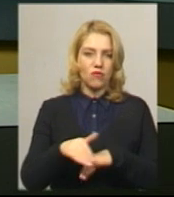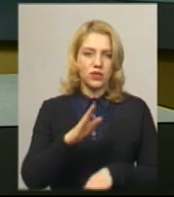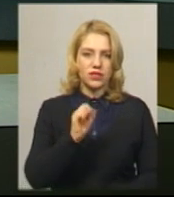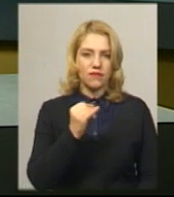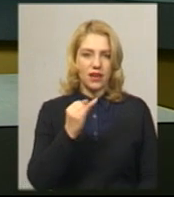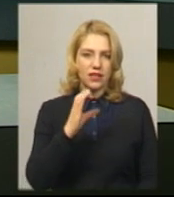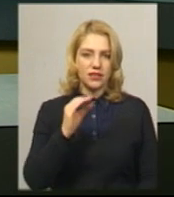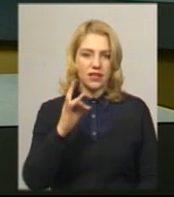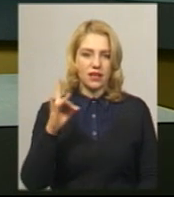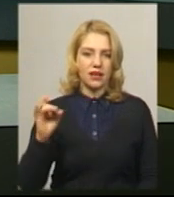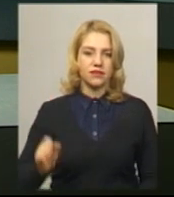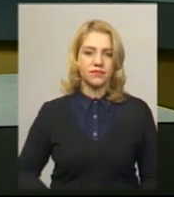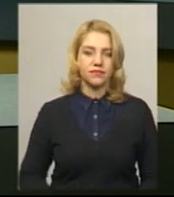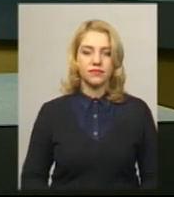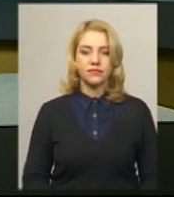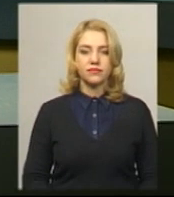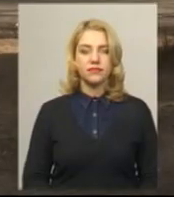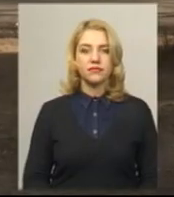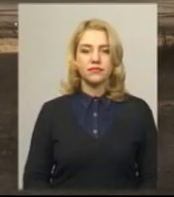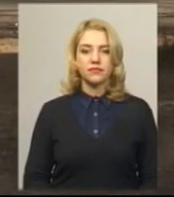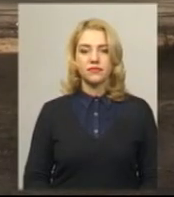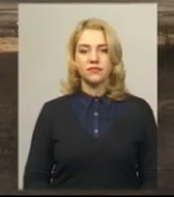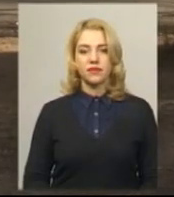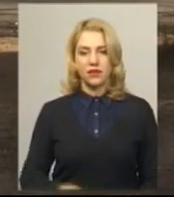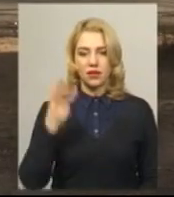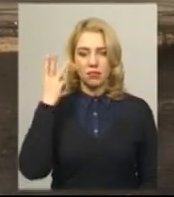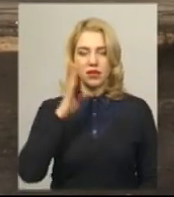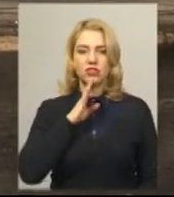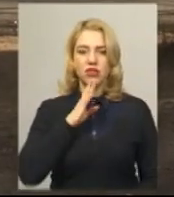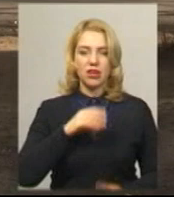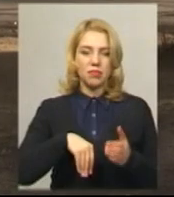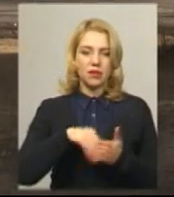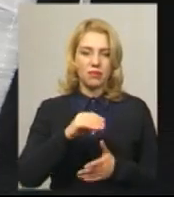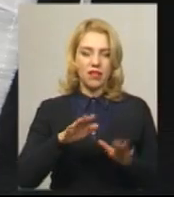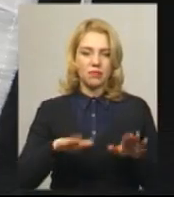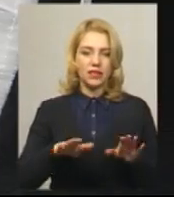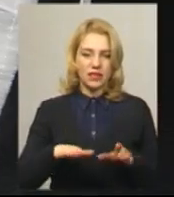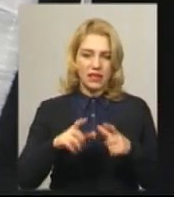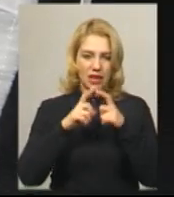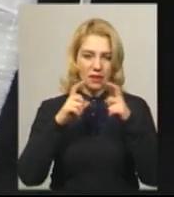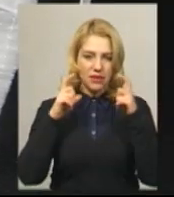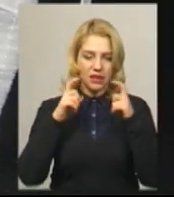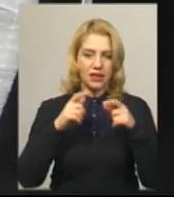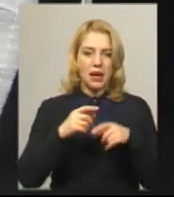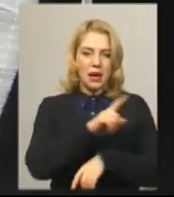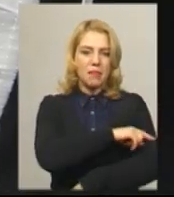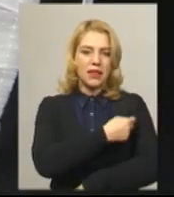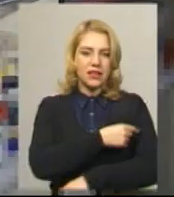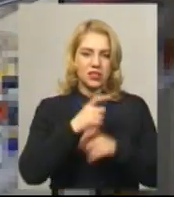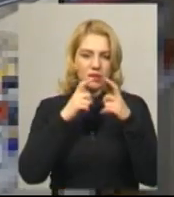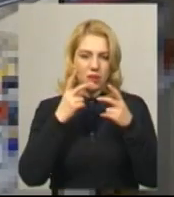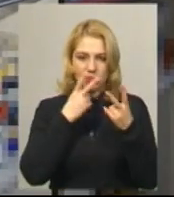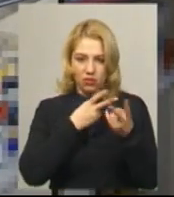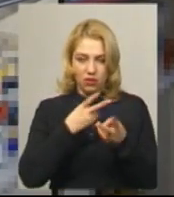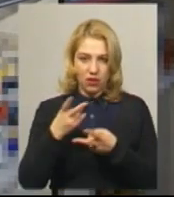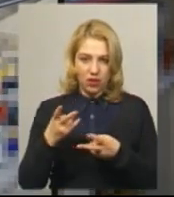Подробиці у сюжеті Анастасії Збродової. Хмельничанка Анна придбала в місцевій аптеці медичні маски. Каже, після того, як його глянула,